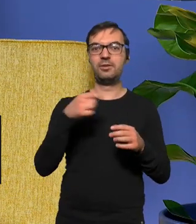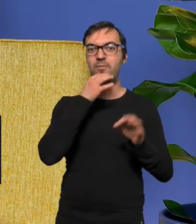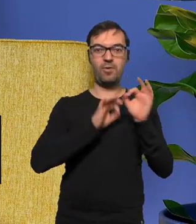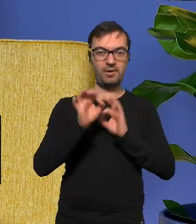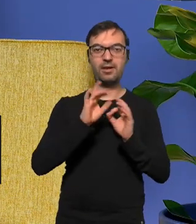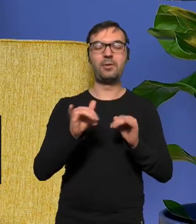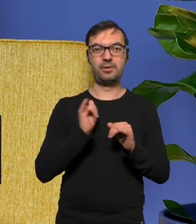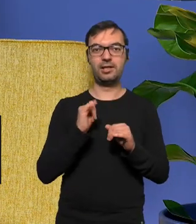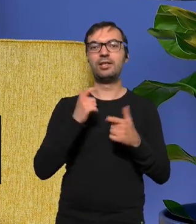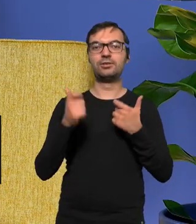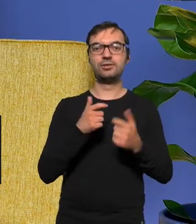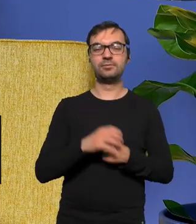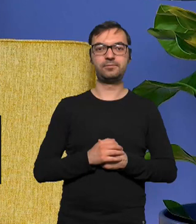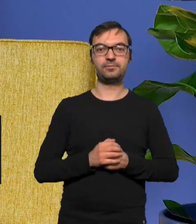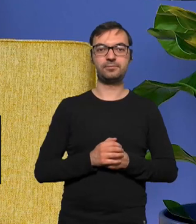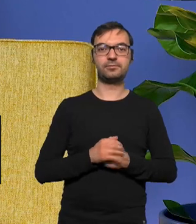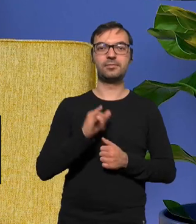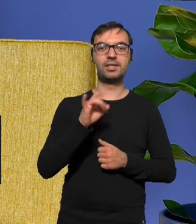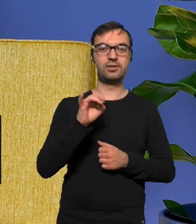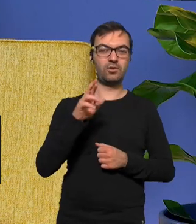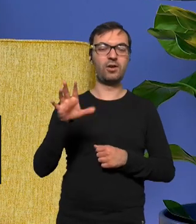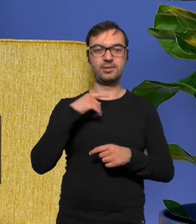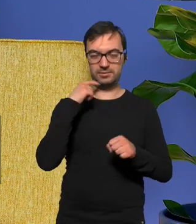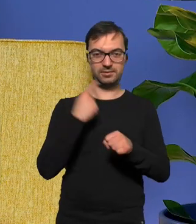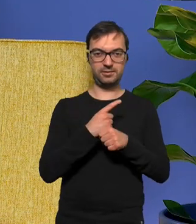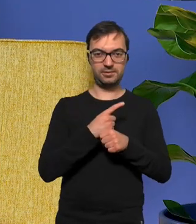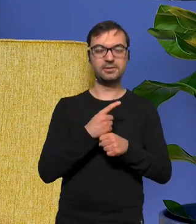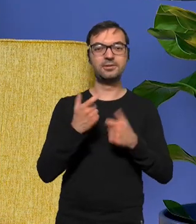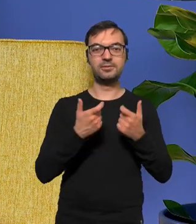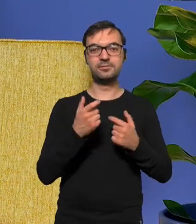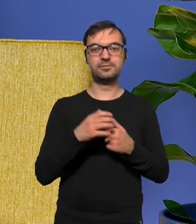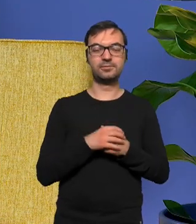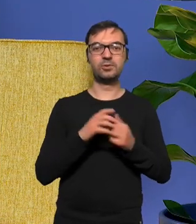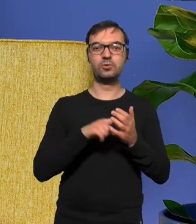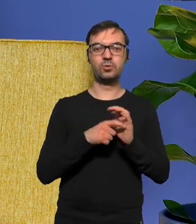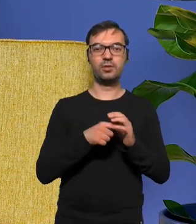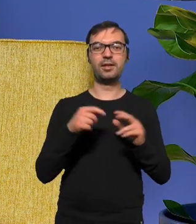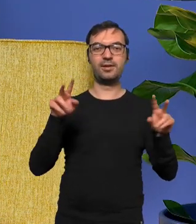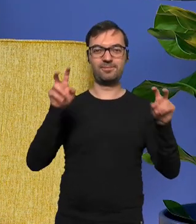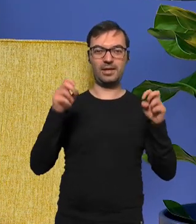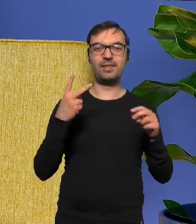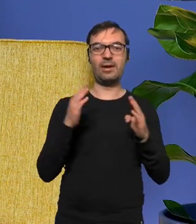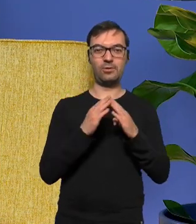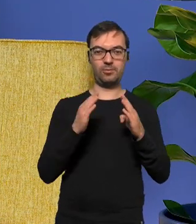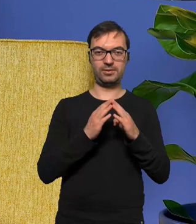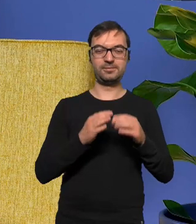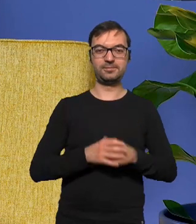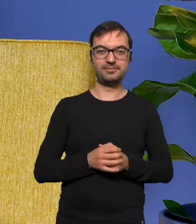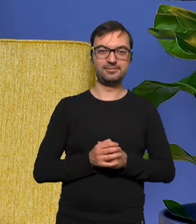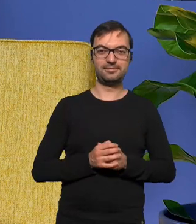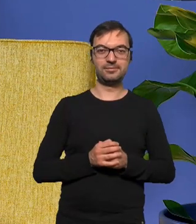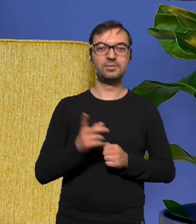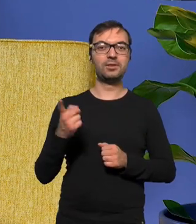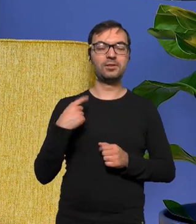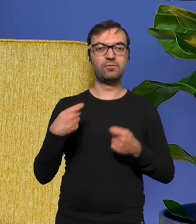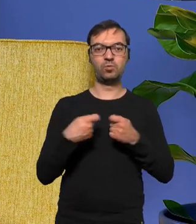poprawiać ale postanowiliśmy z Igorem z studia dwa domy z którym